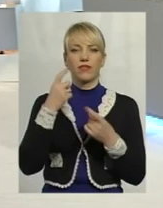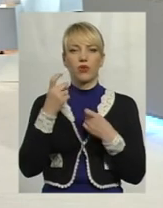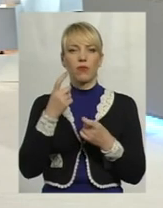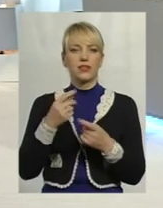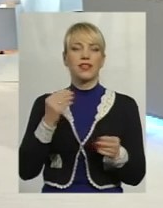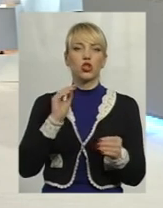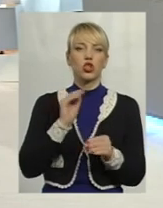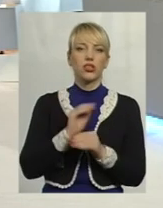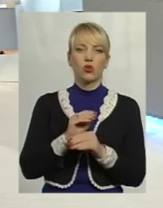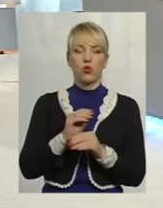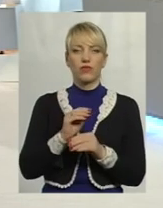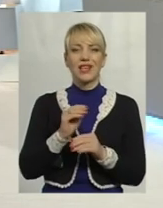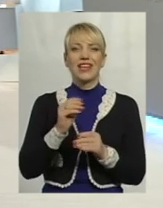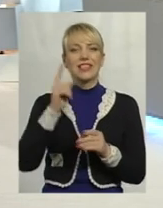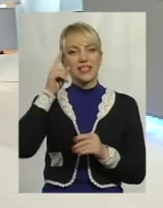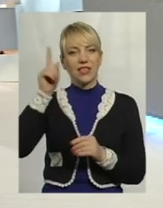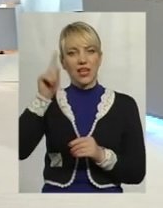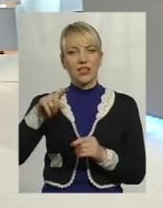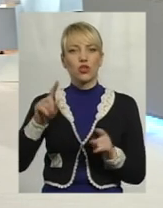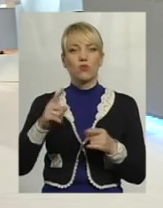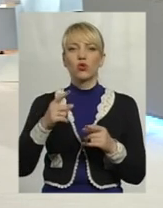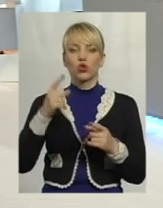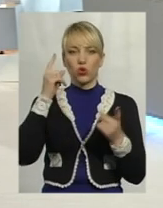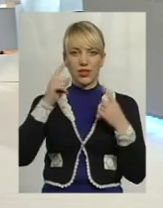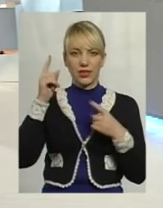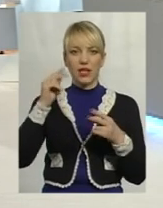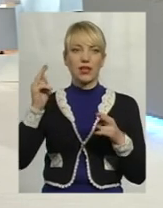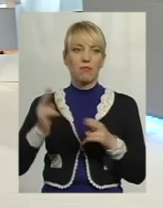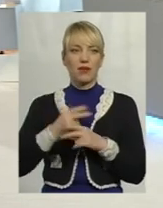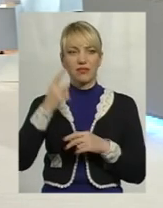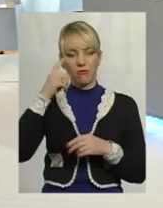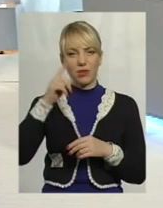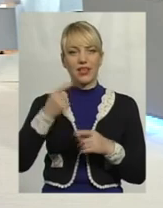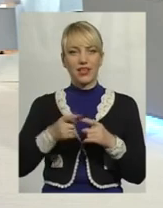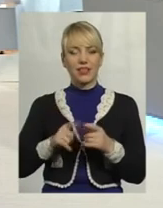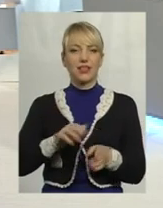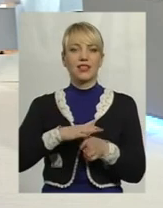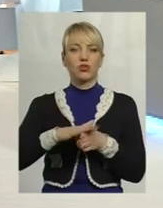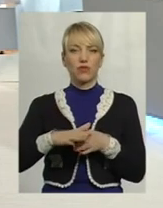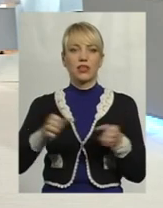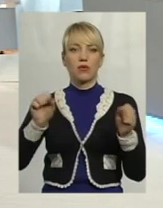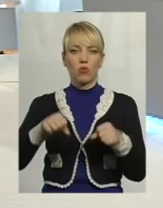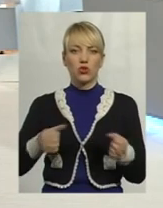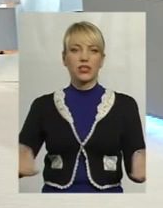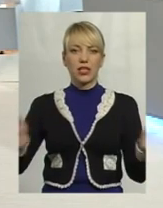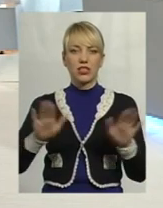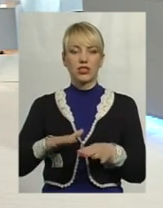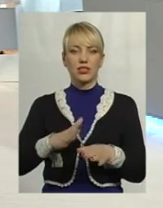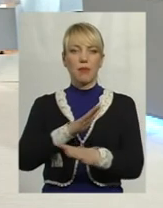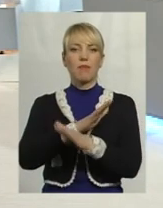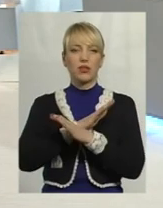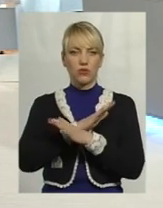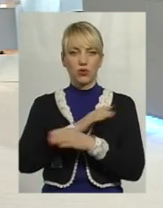додаткові знання, тому що ідея без вміння її реалізувати може залишитися мертвою. Так,